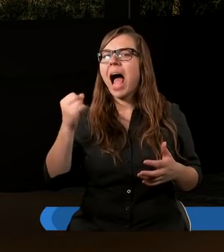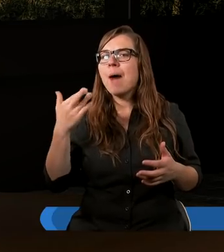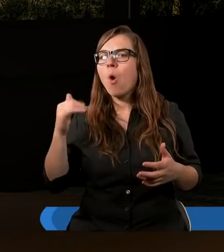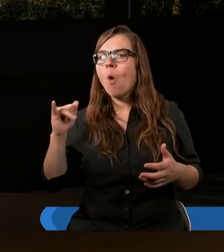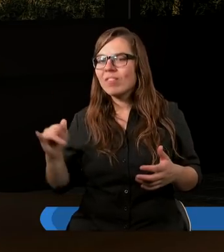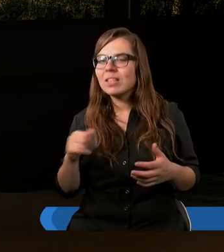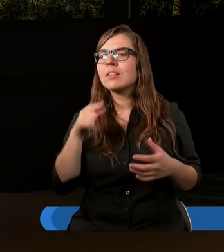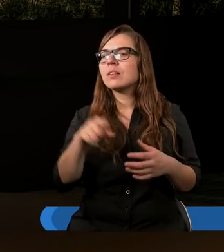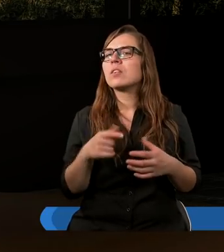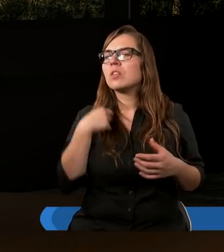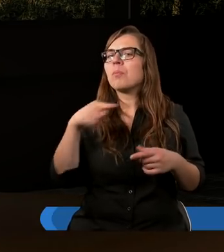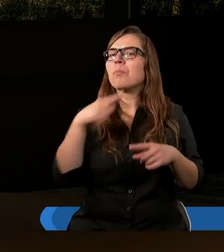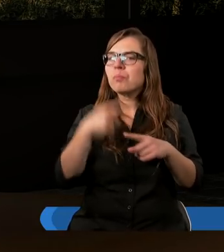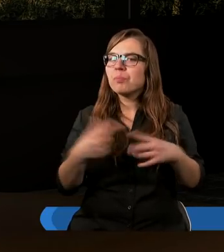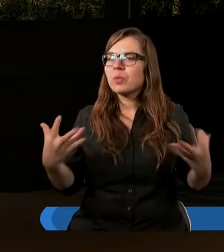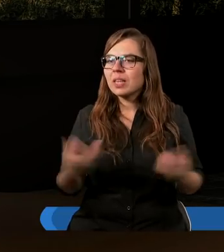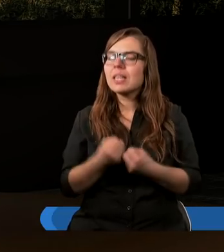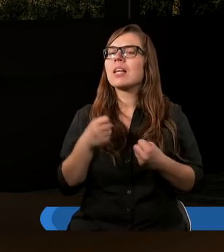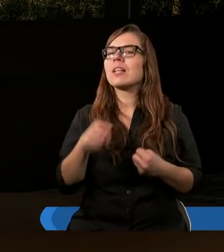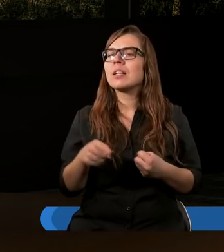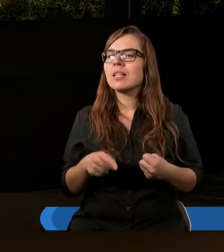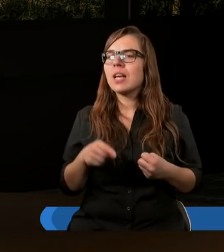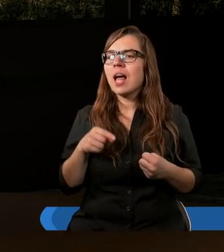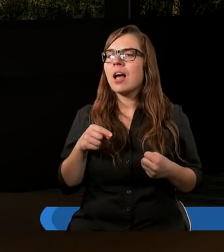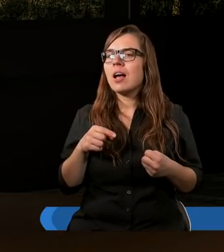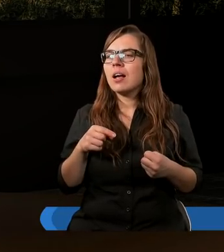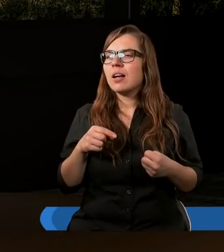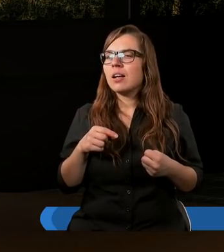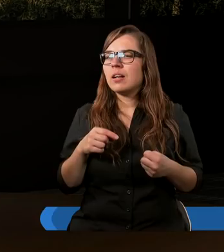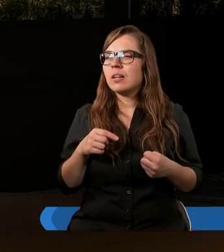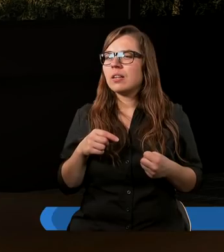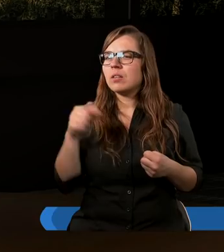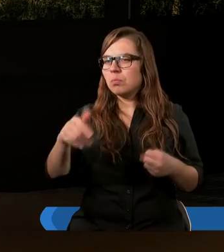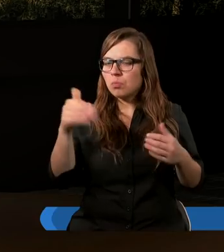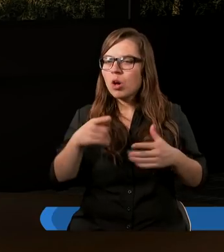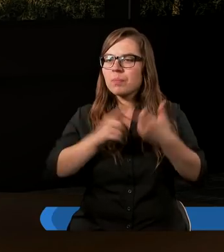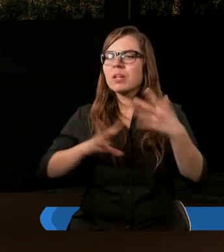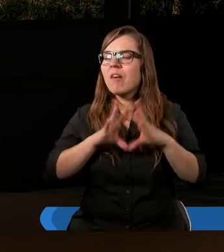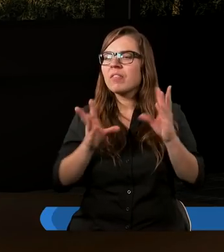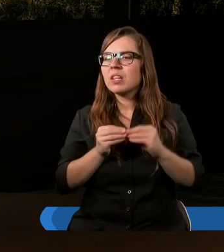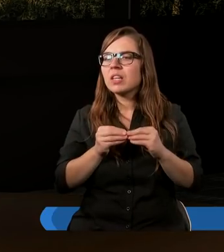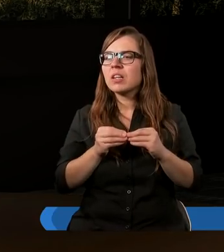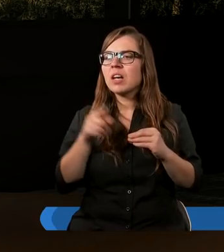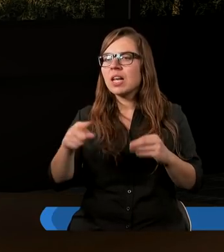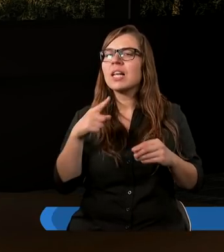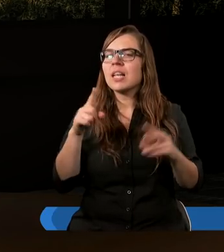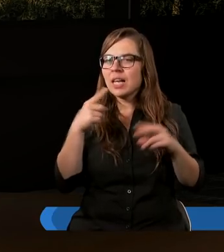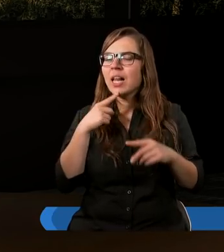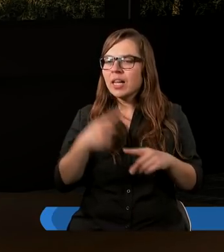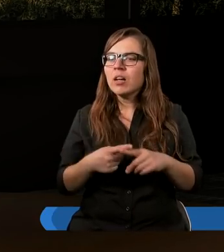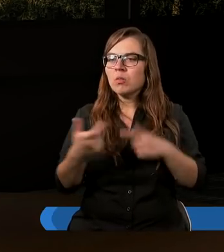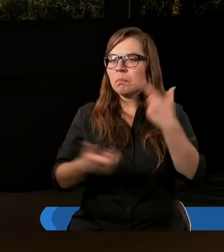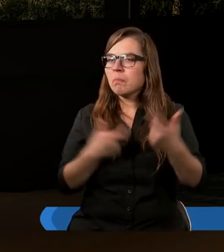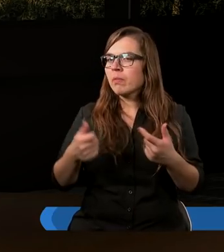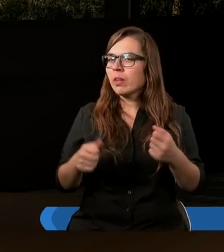podjął właściwą decyzję, żeby mądrze no właśnie mógł wszystkim zadecydować, żeby